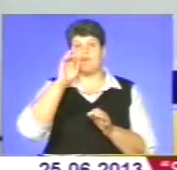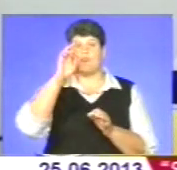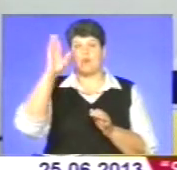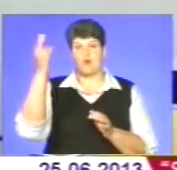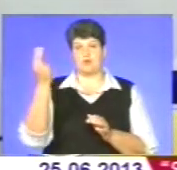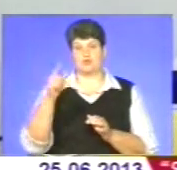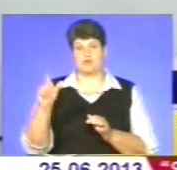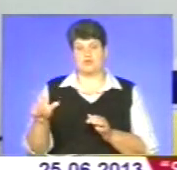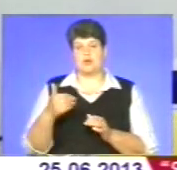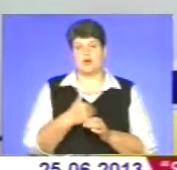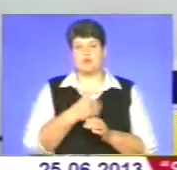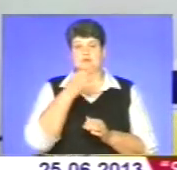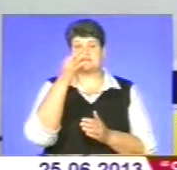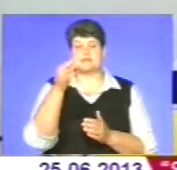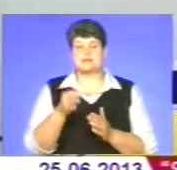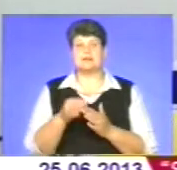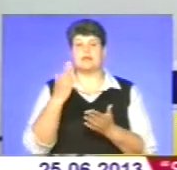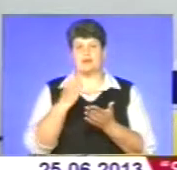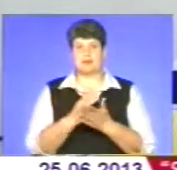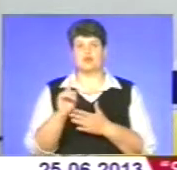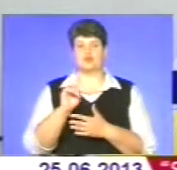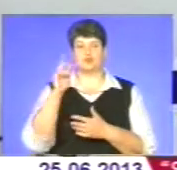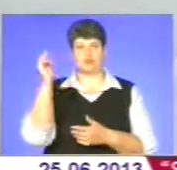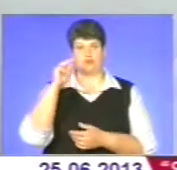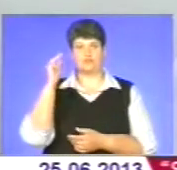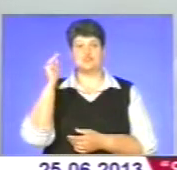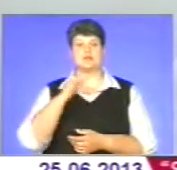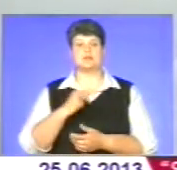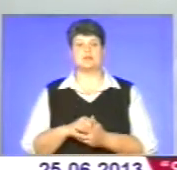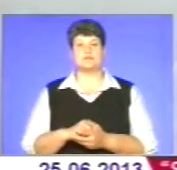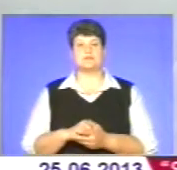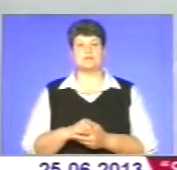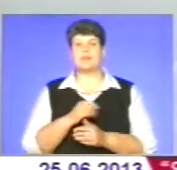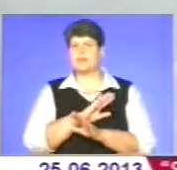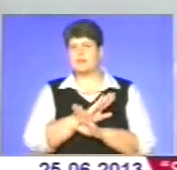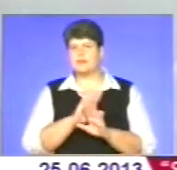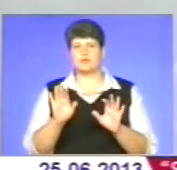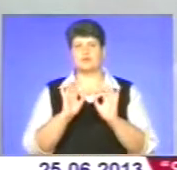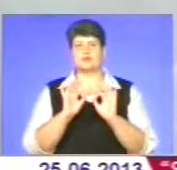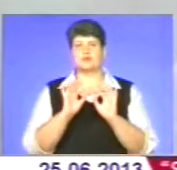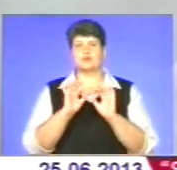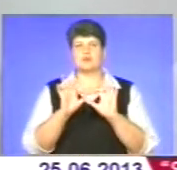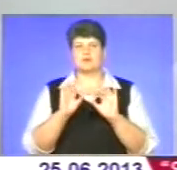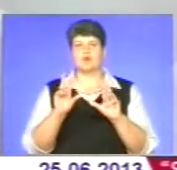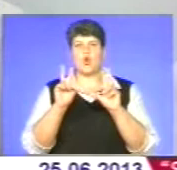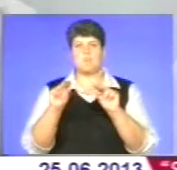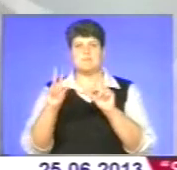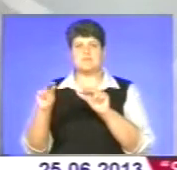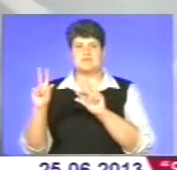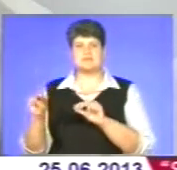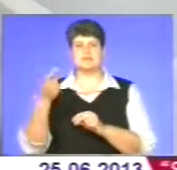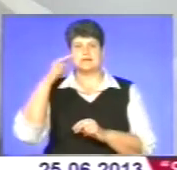хотів би сказати, що дійсно є чому повчитись. Не буду роздавати ніяких обіцянок, знаючи те, що